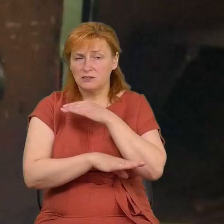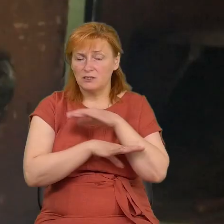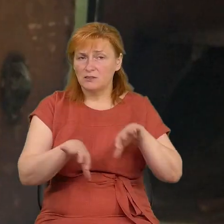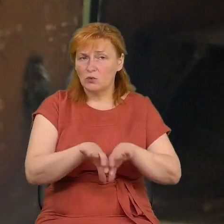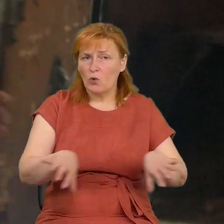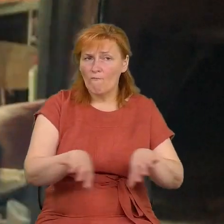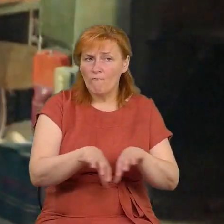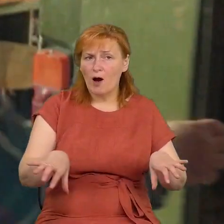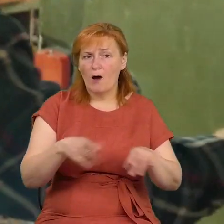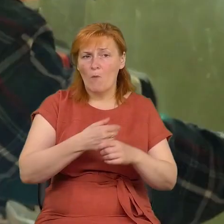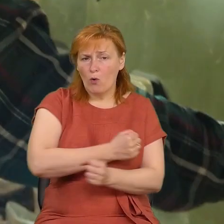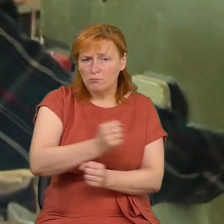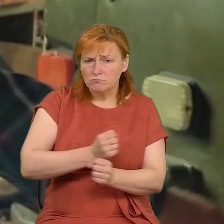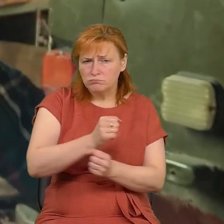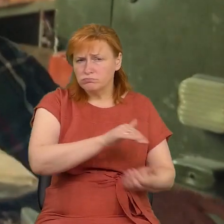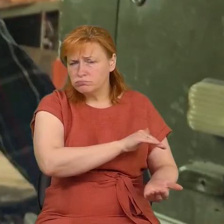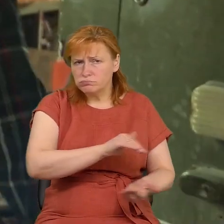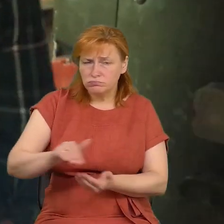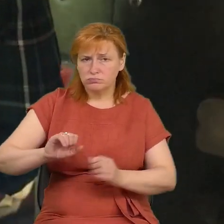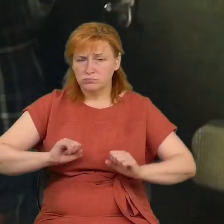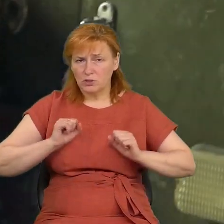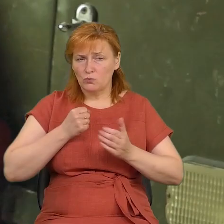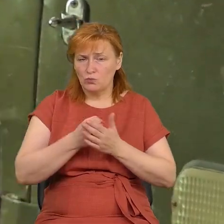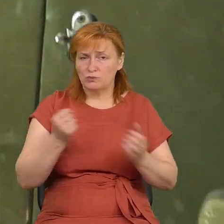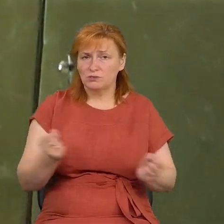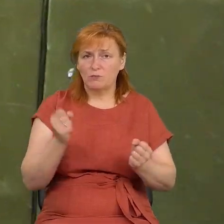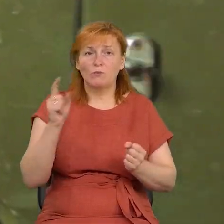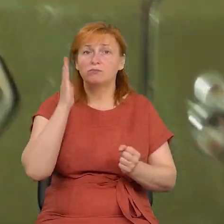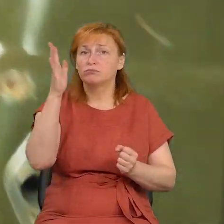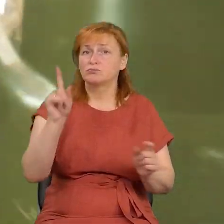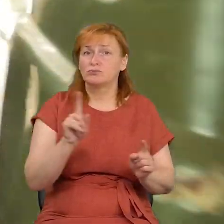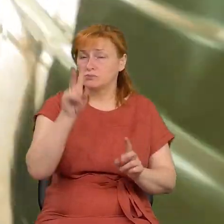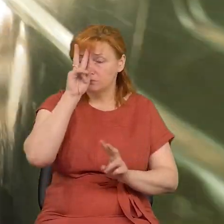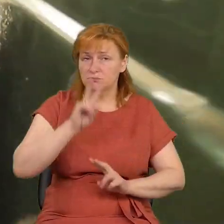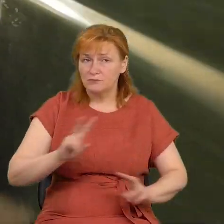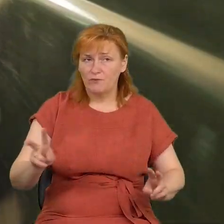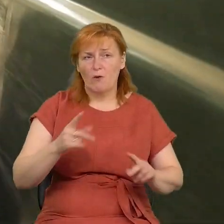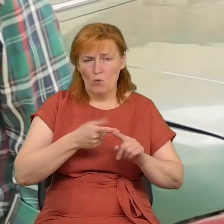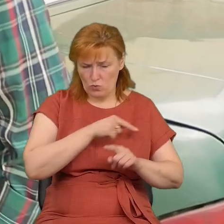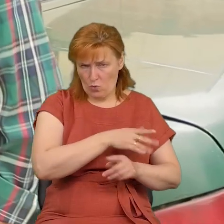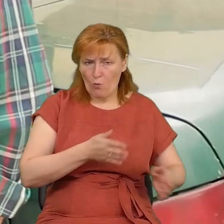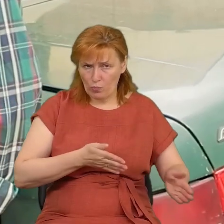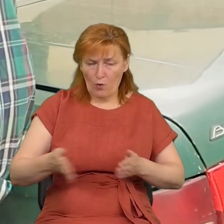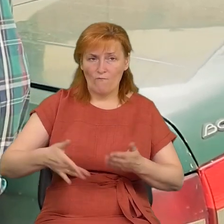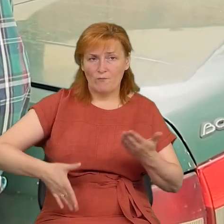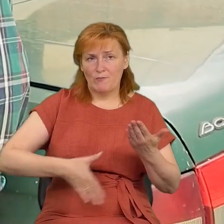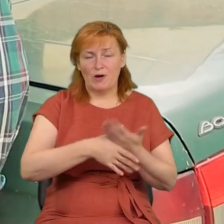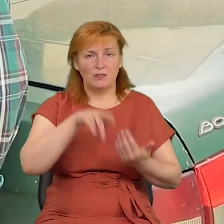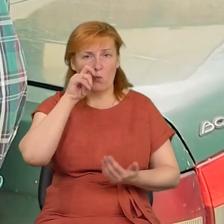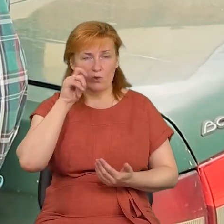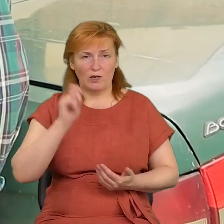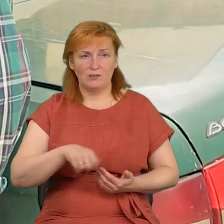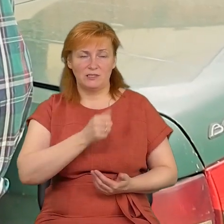І в разі повторного наступу він так само готовий взяти до рук зброю та допомагати українським військовим. Андрій Тіток, Микола